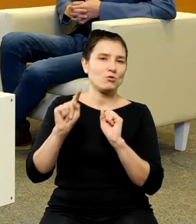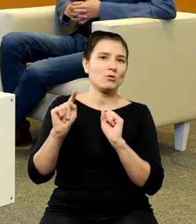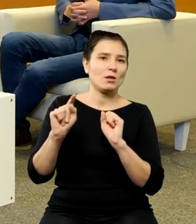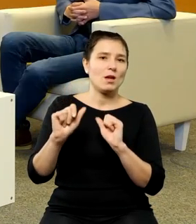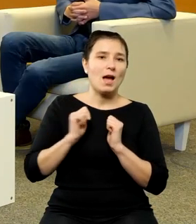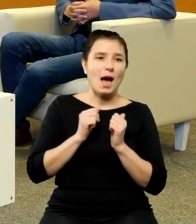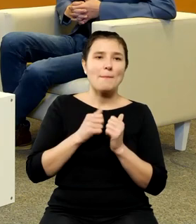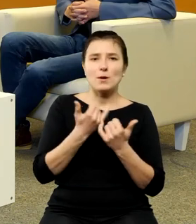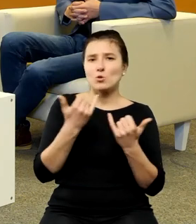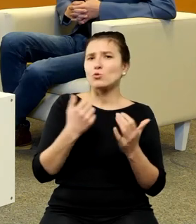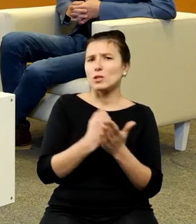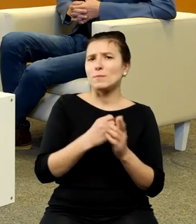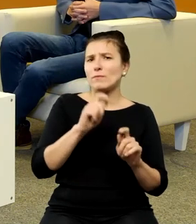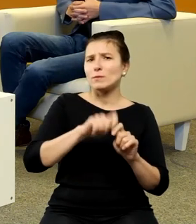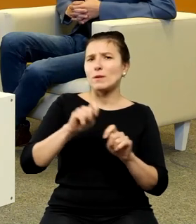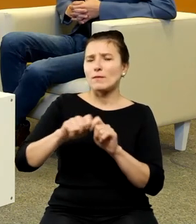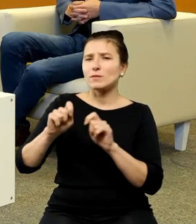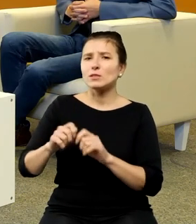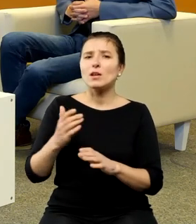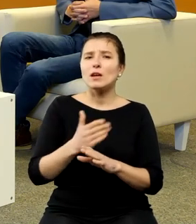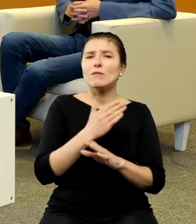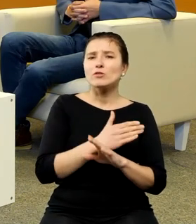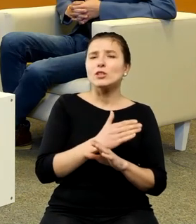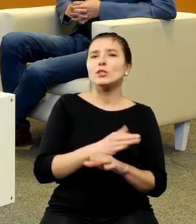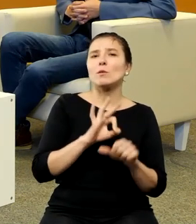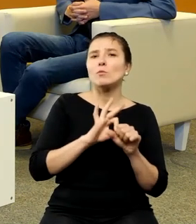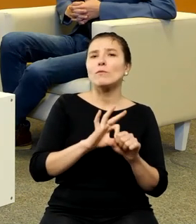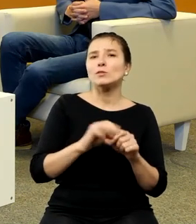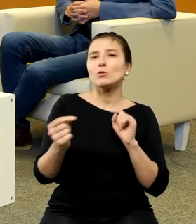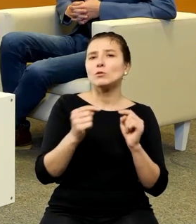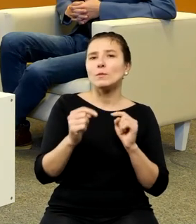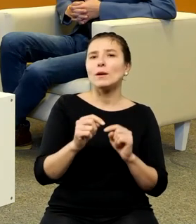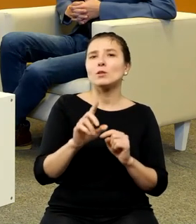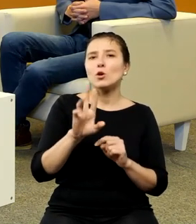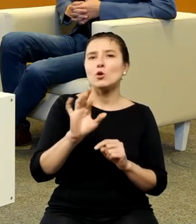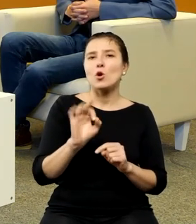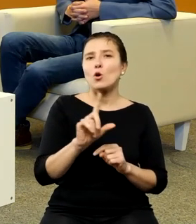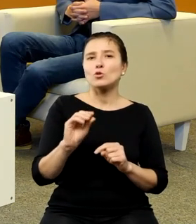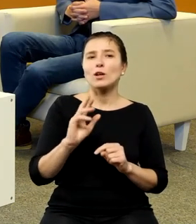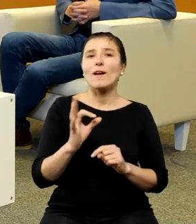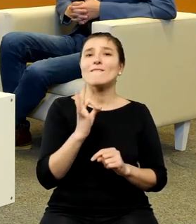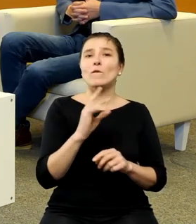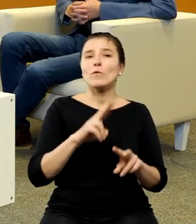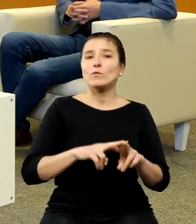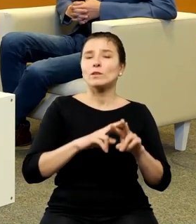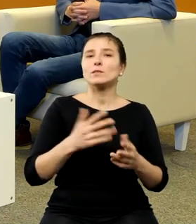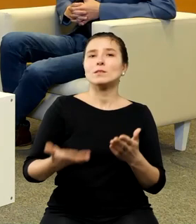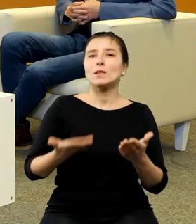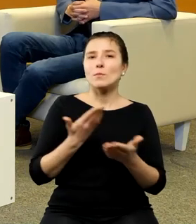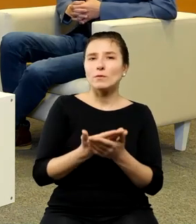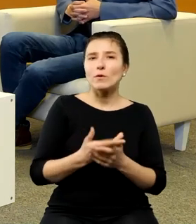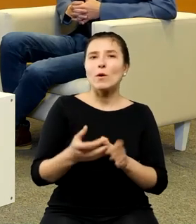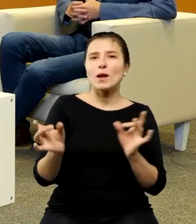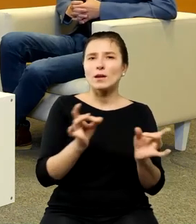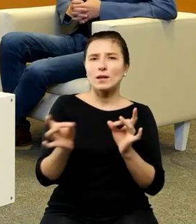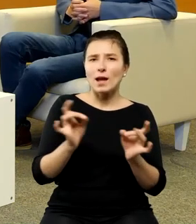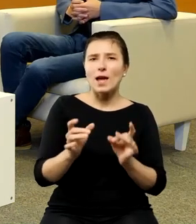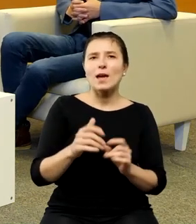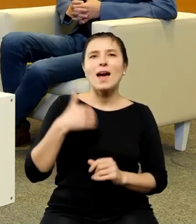poprzednią debatę dr Tomasz Rożek w swojej fundacji zaproponował grę Akademię Superbohaterów